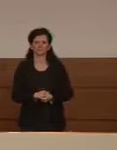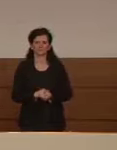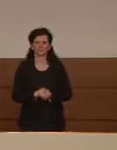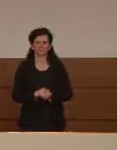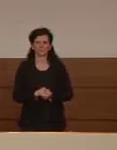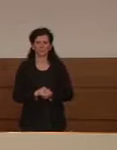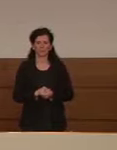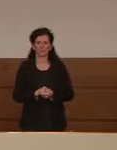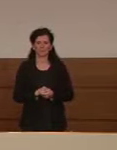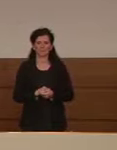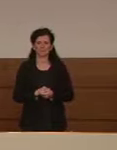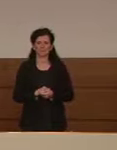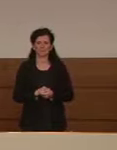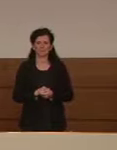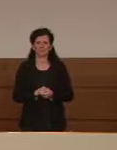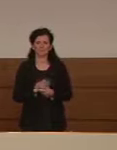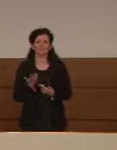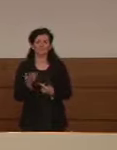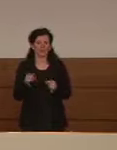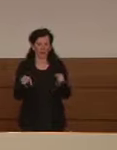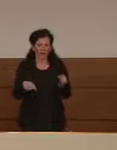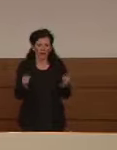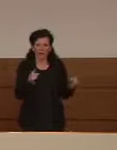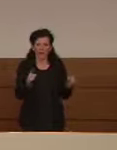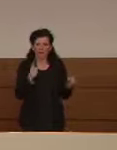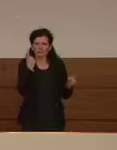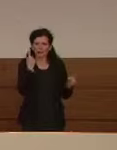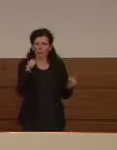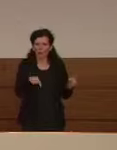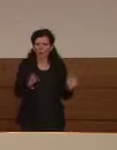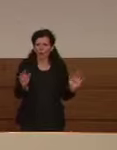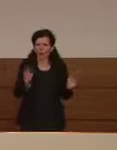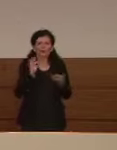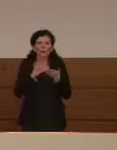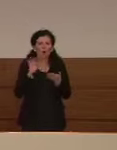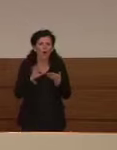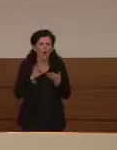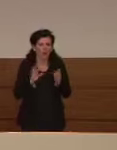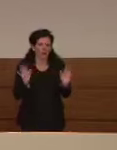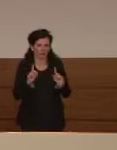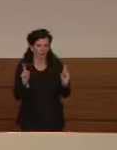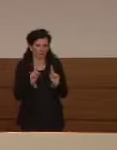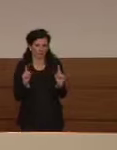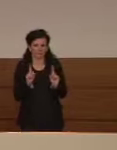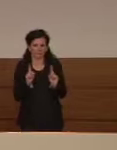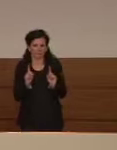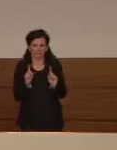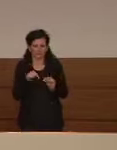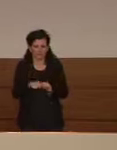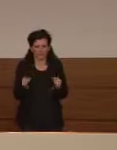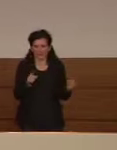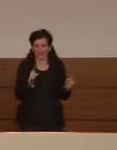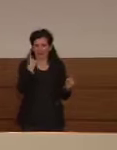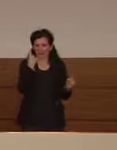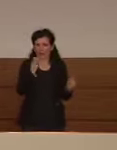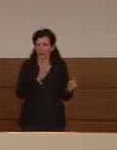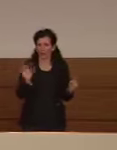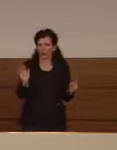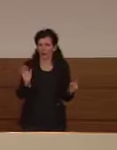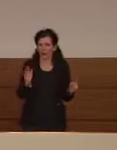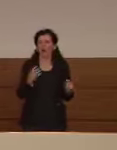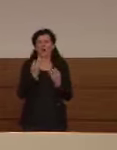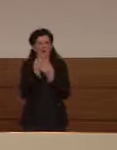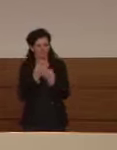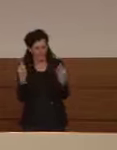sulle scuole siamo in fase 1 non stiamo no perché va bene noi stiamo